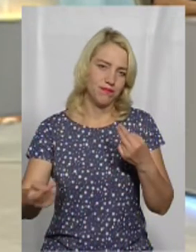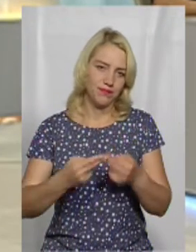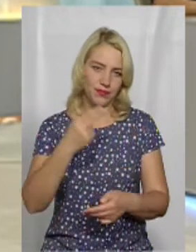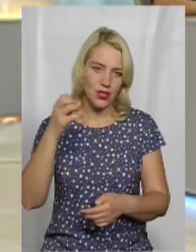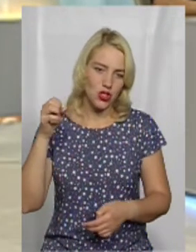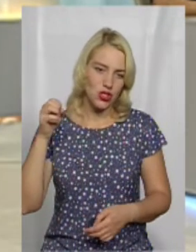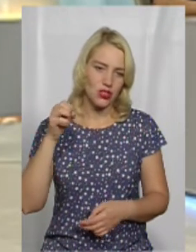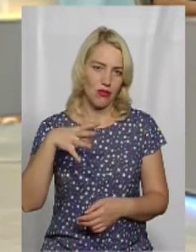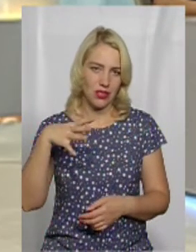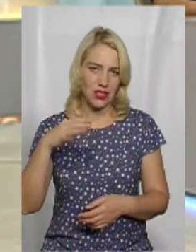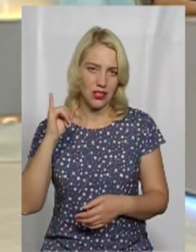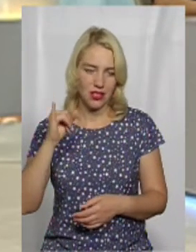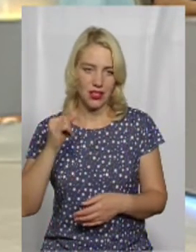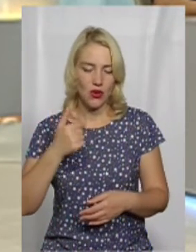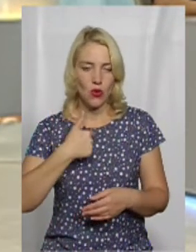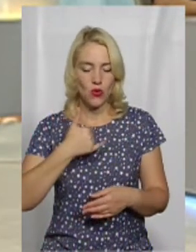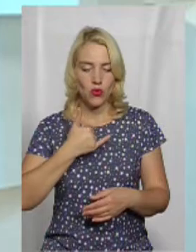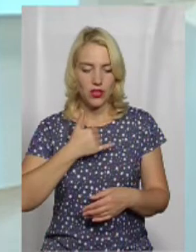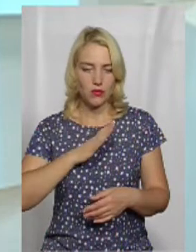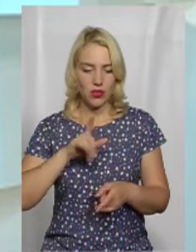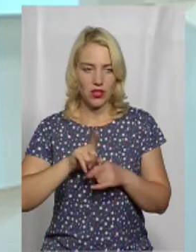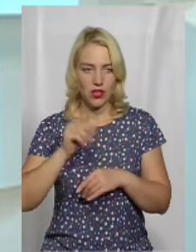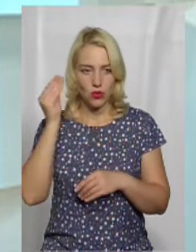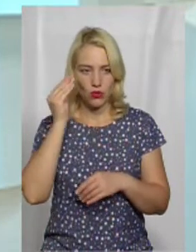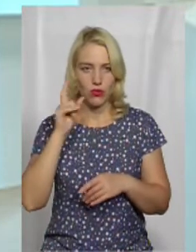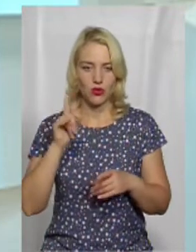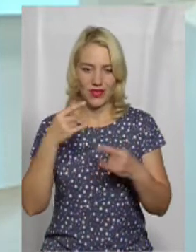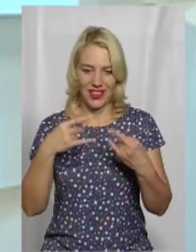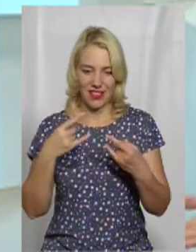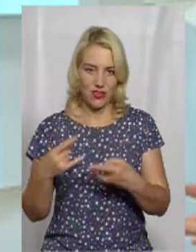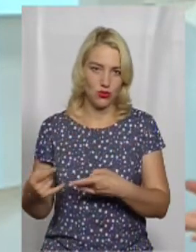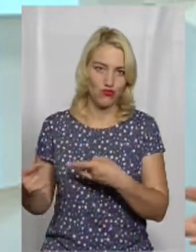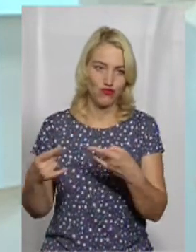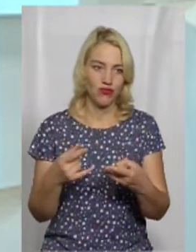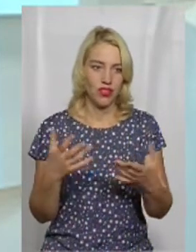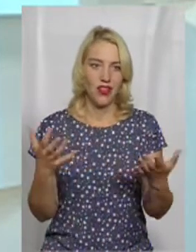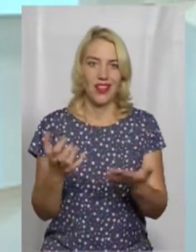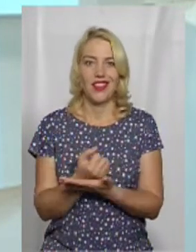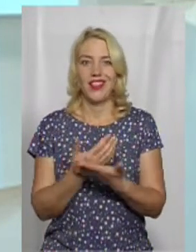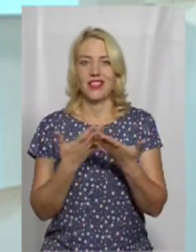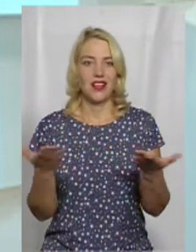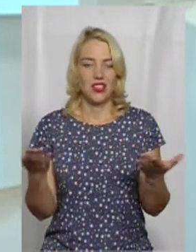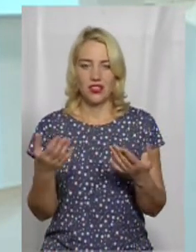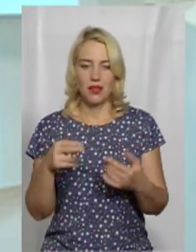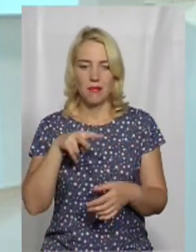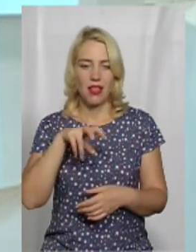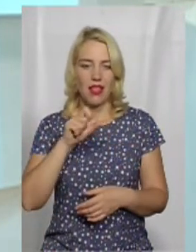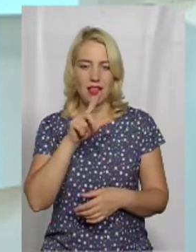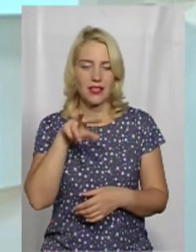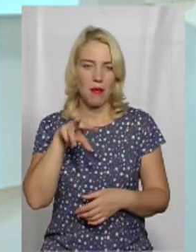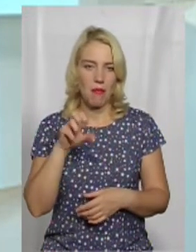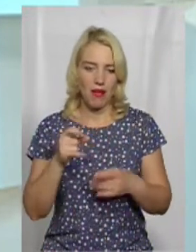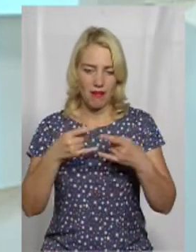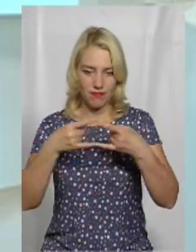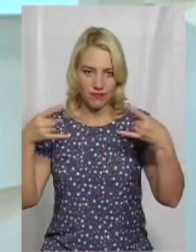не сонце, або, ну, в нас була думка принести там ще такийся, хоча б, телевізор туди, але не знайшли ми плазму на той день, і все,